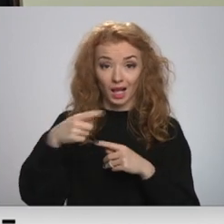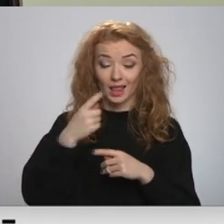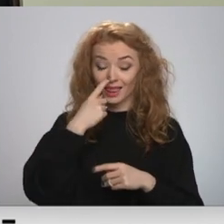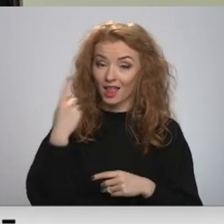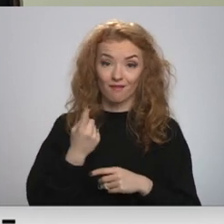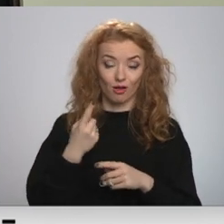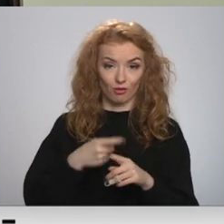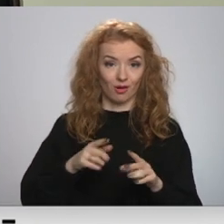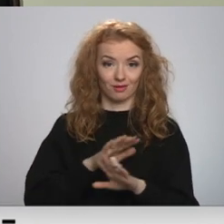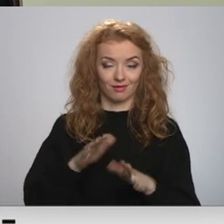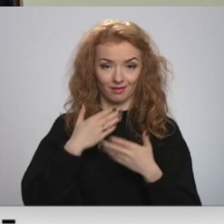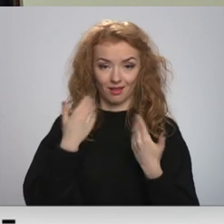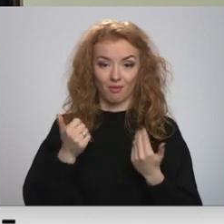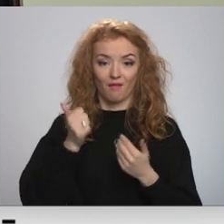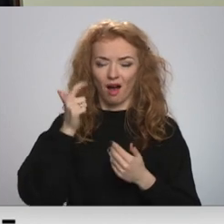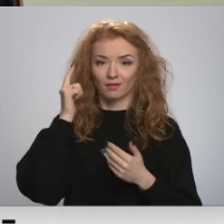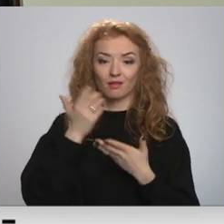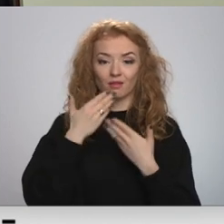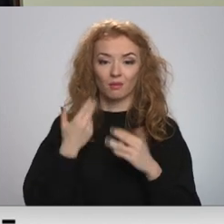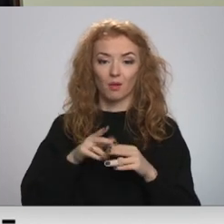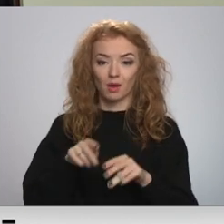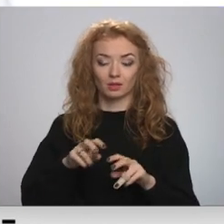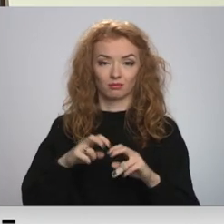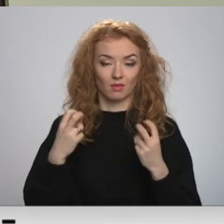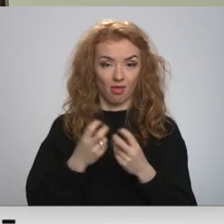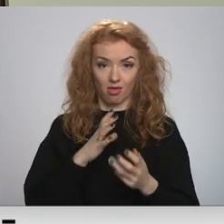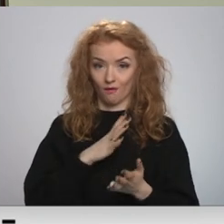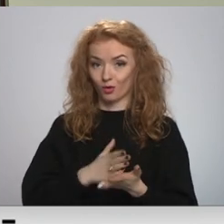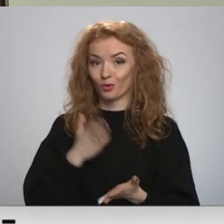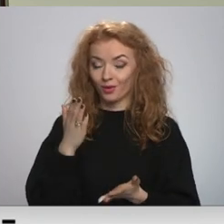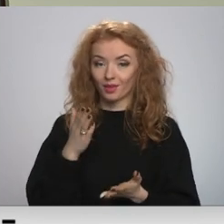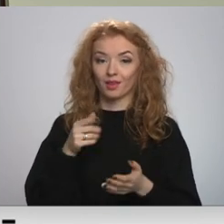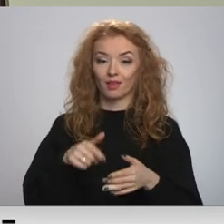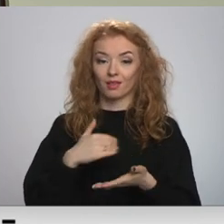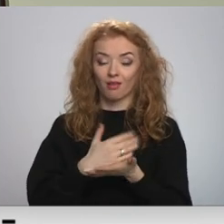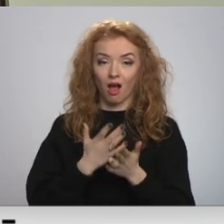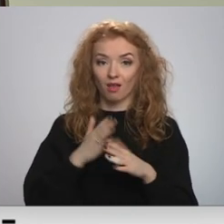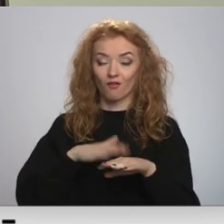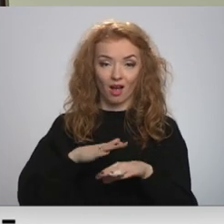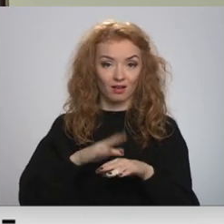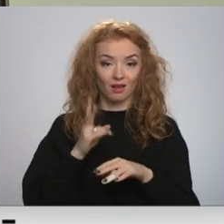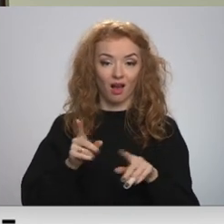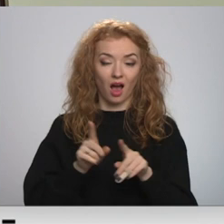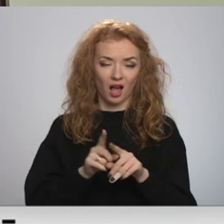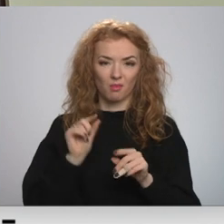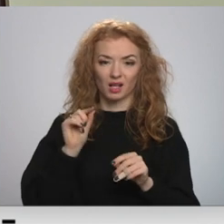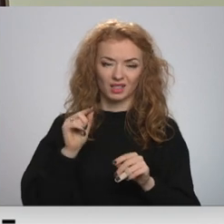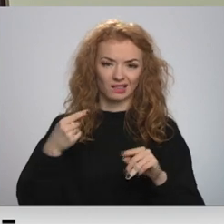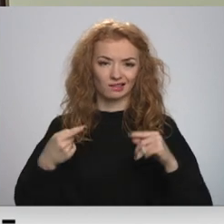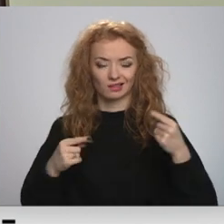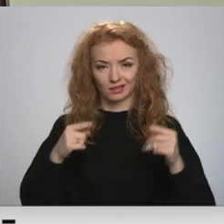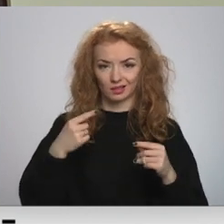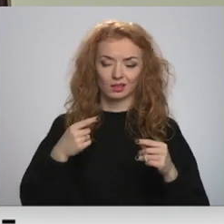nevienu dienu šo rītu. Vakarā arī nav bijuši, līdz ar to šī sēdes notikt nevar. Te daļai vainas pie tā, ka arī sašķirībājusies godīgi